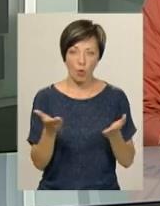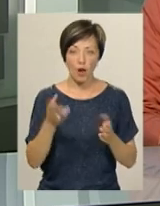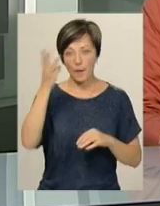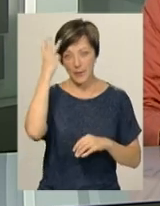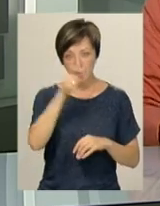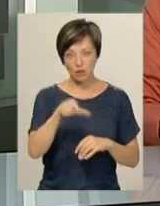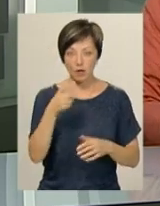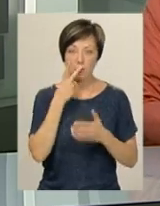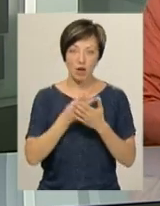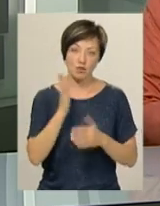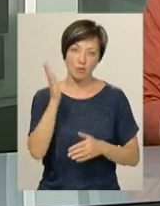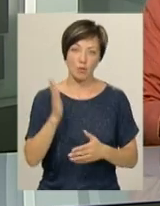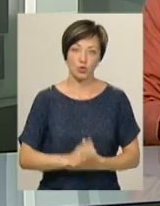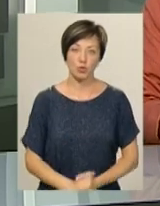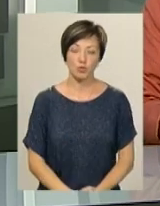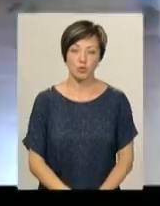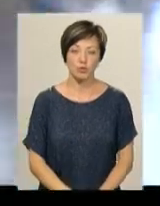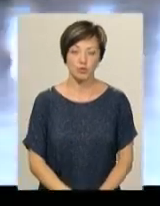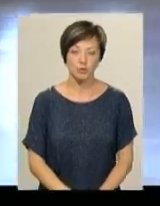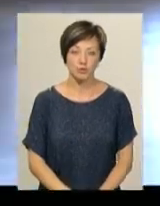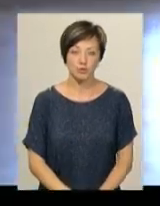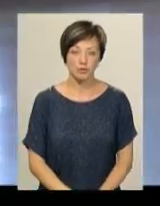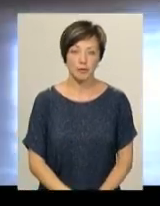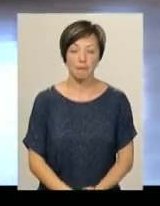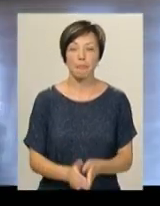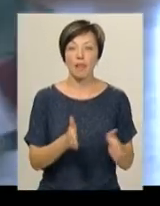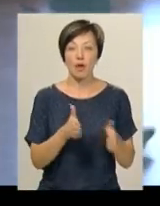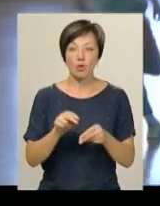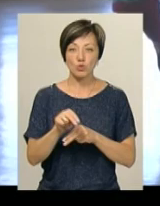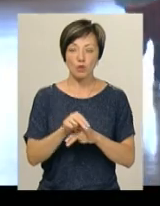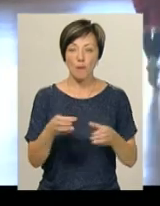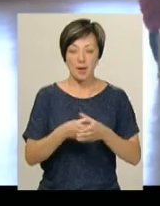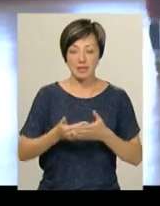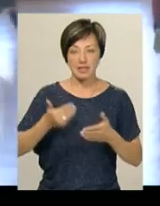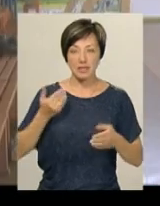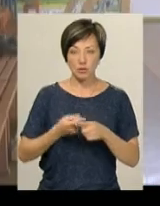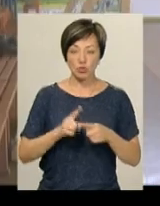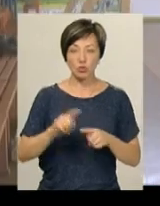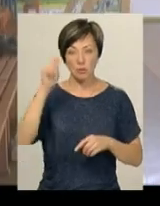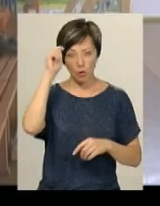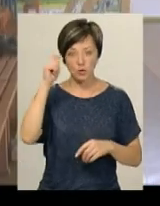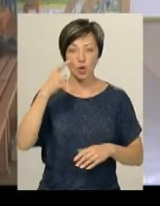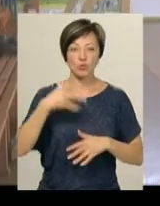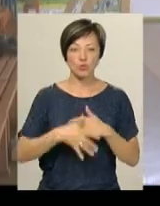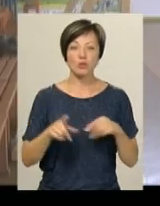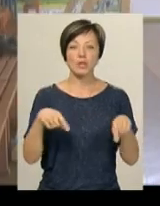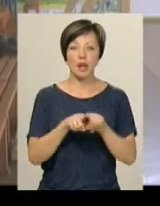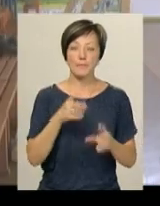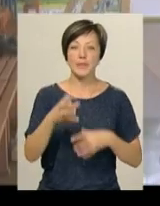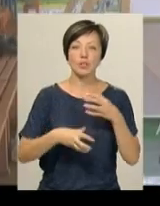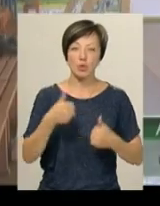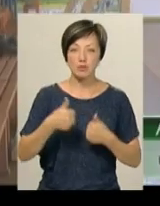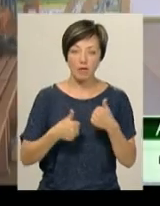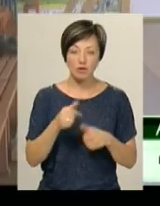хмельничани бачать у майбутньому. Готуємо команду вже заздалегідь до цього, щоб хлопці розуміли, що таке міжнародні